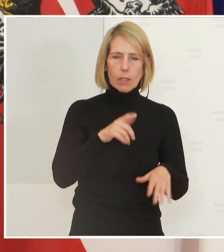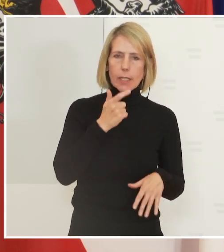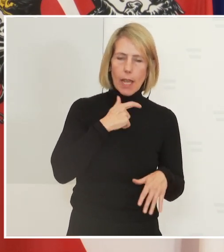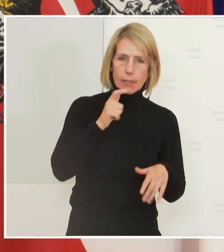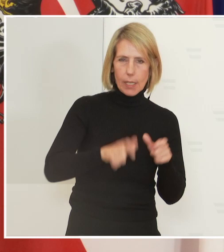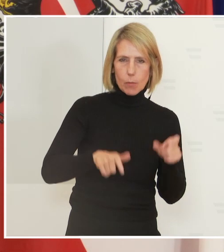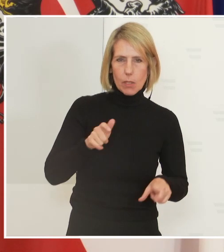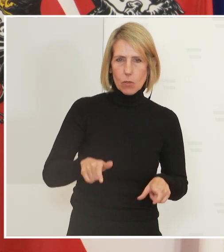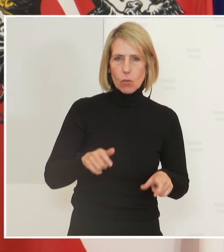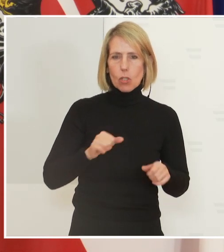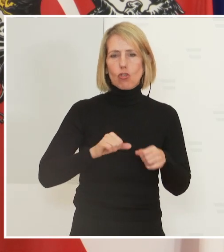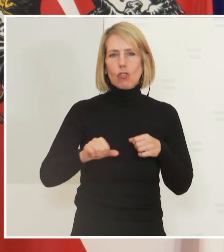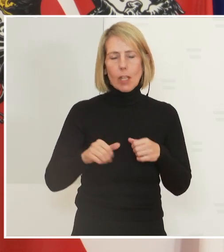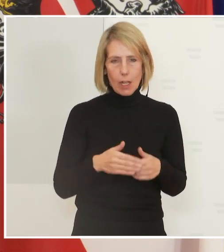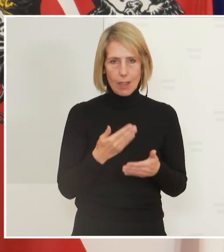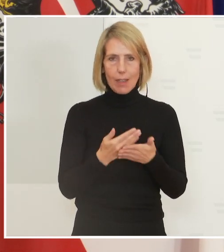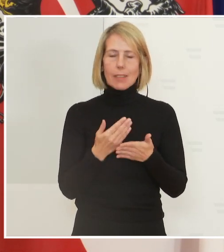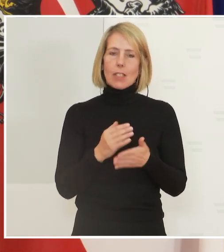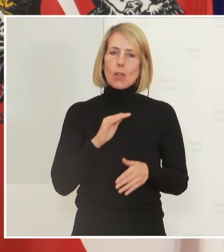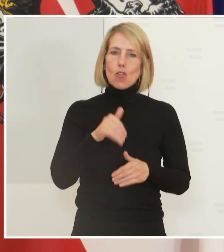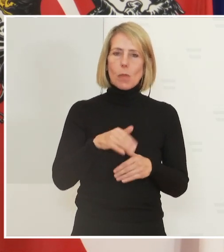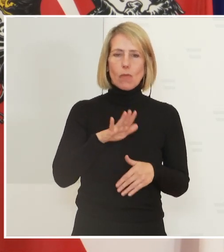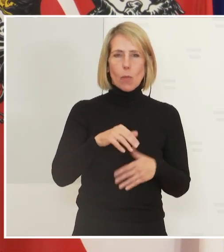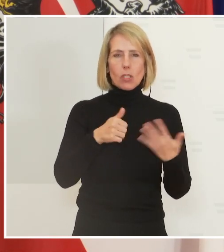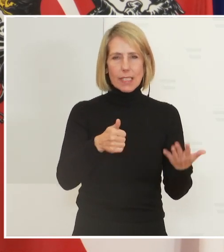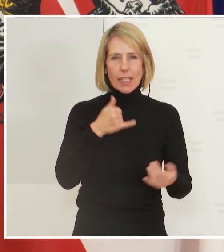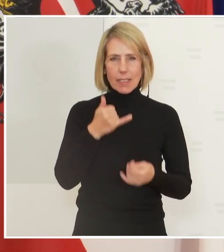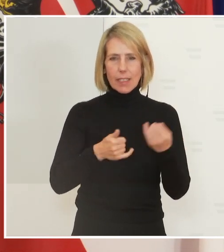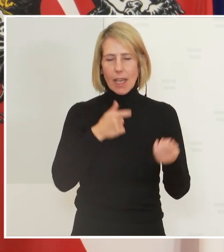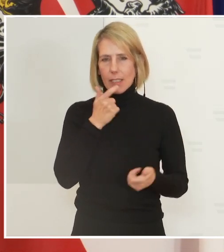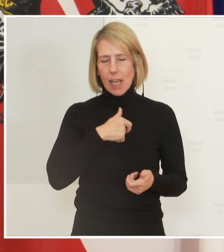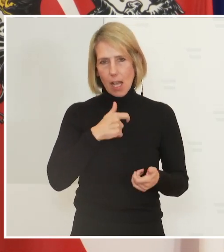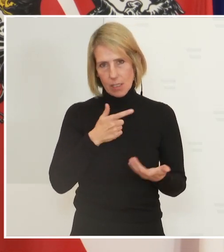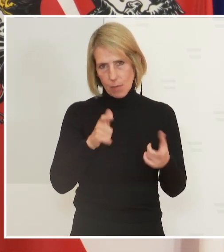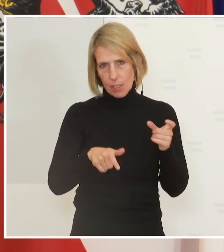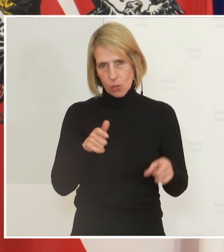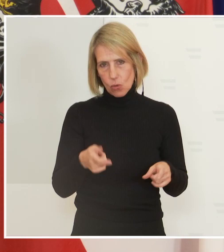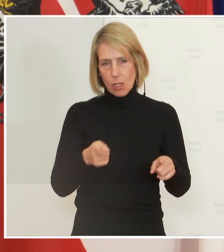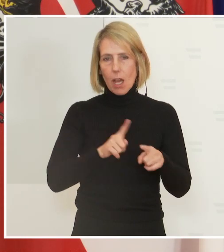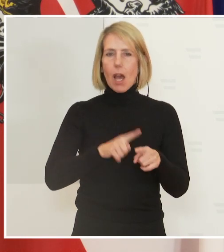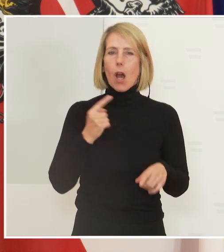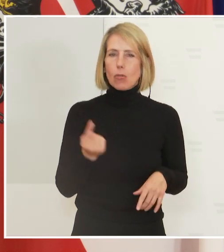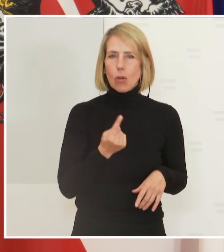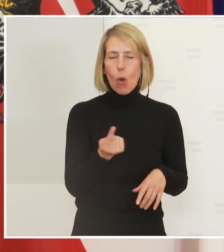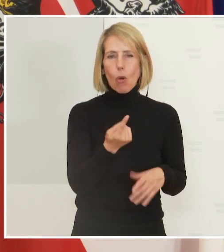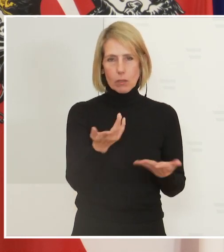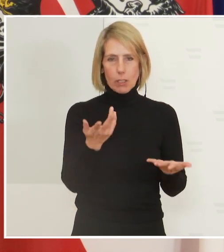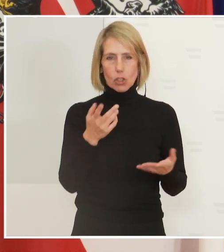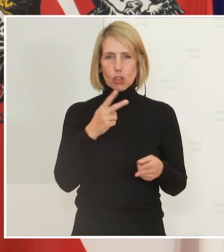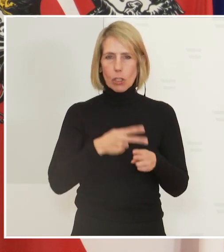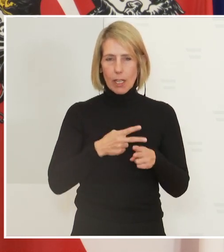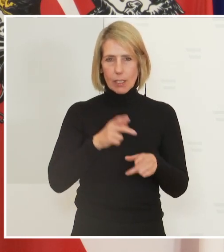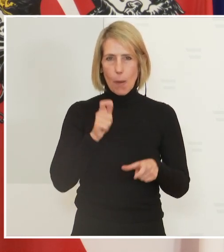frühzeitig eine Empfehlung gegeben für über 65-Jährige, für chronisch Kranke, aber auch für Care Workers, also